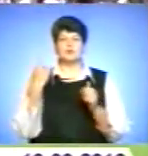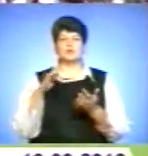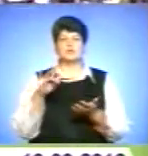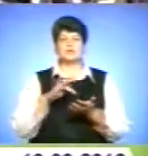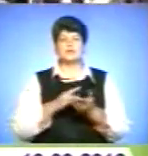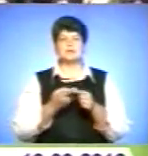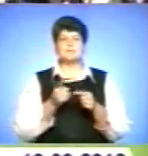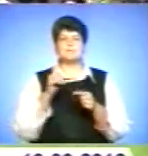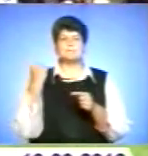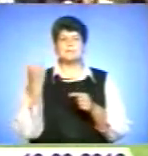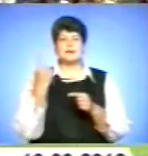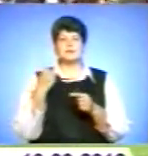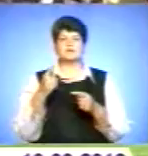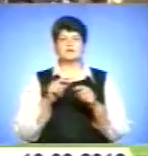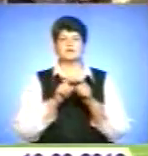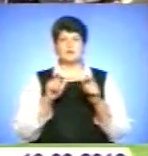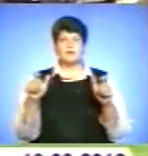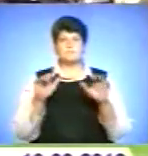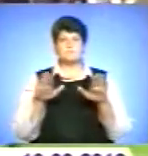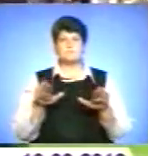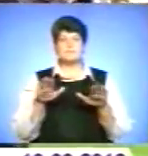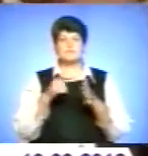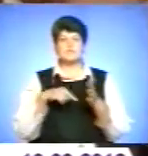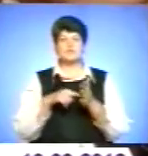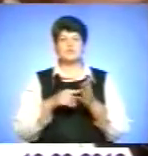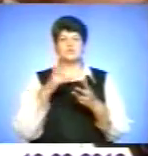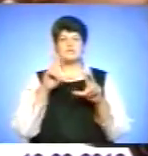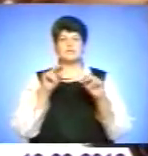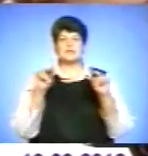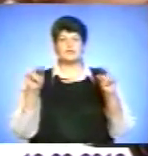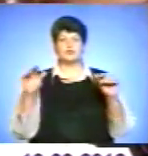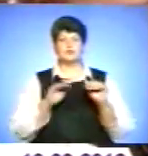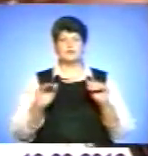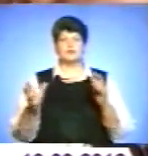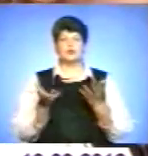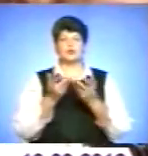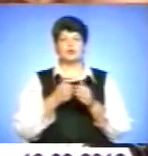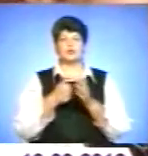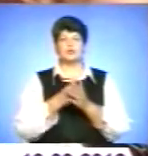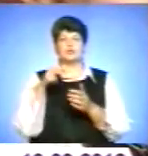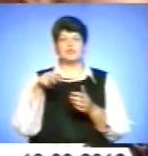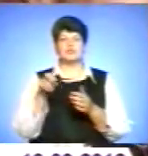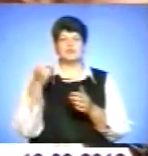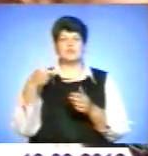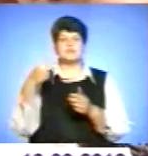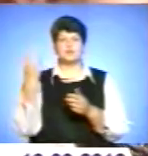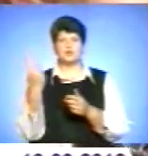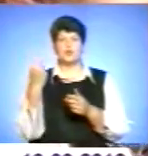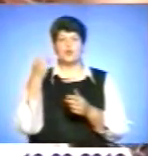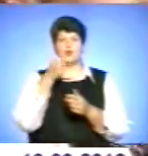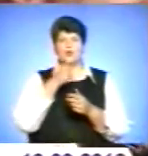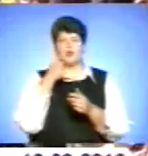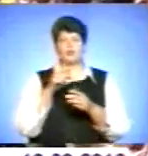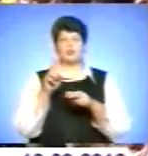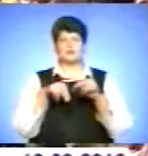перша установа в рамках програми «Місто щасливого дитинства». Вона розрахована до 2022 року, передбачає будівництво і відновлення